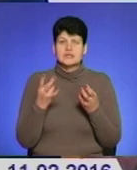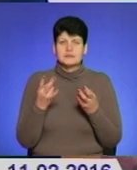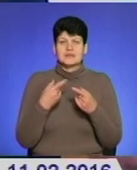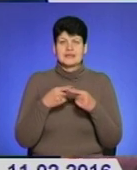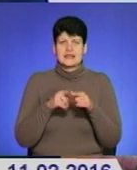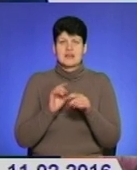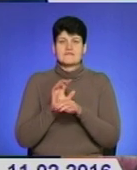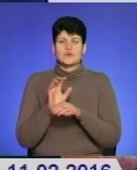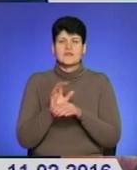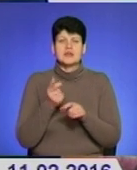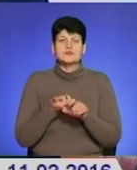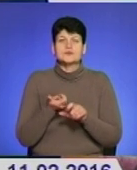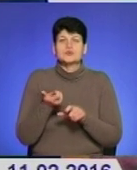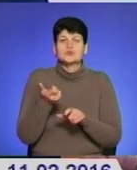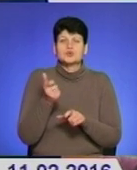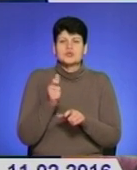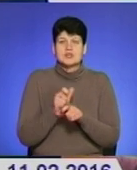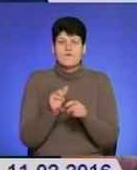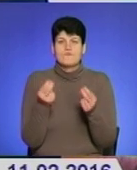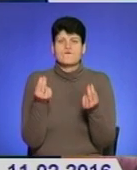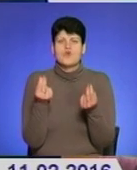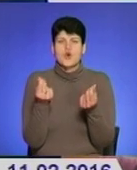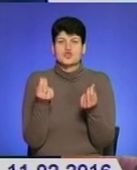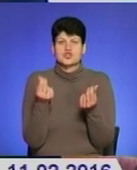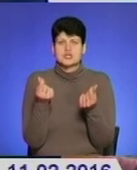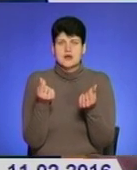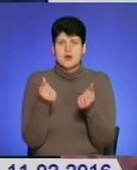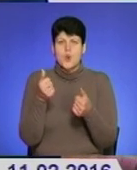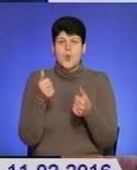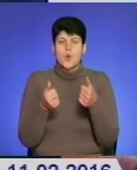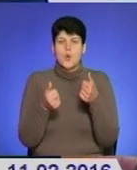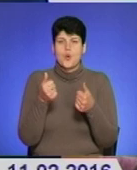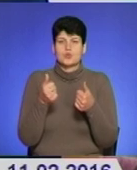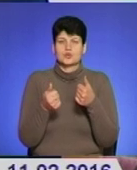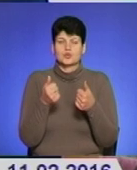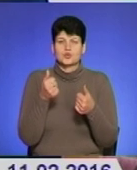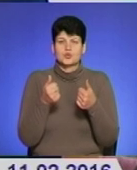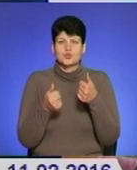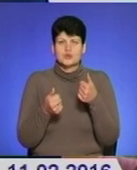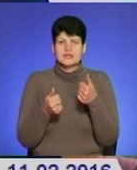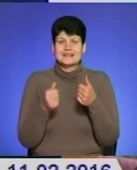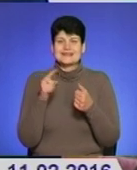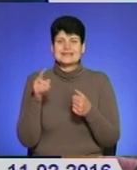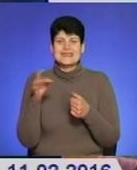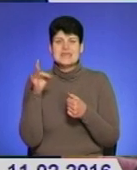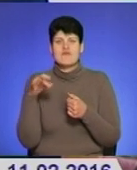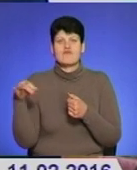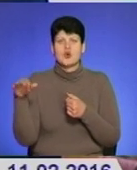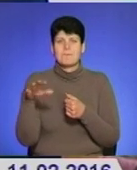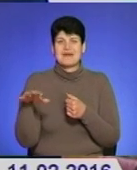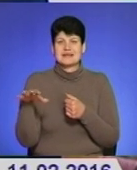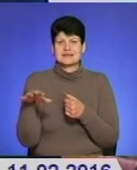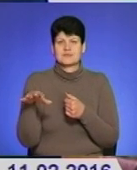вона суттєво в грошах конкурує, в фінансовому плані конкурує із європейськими